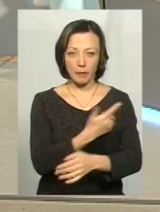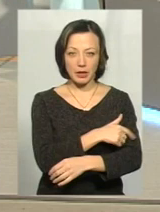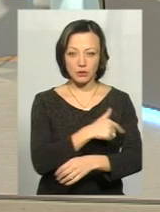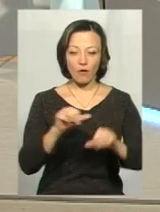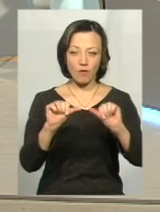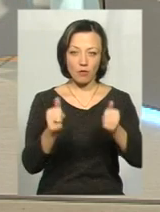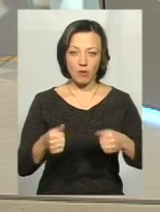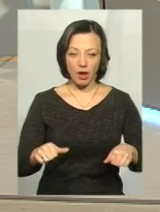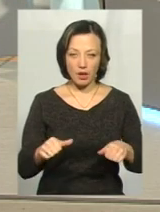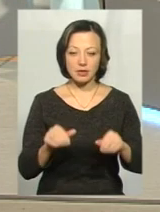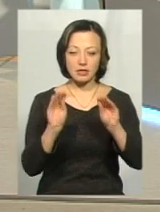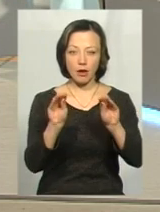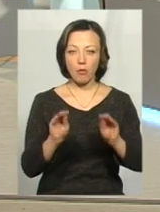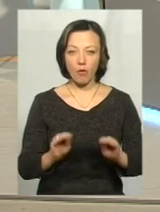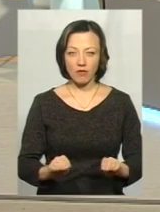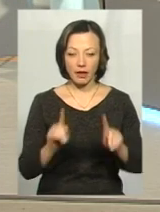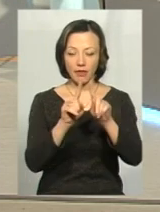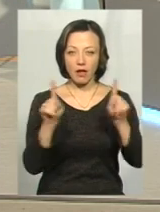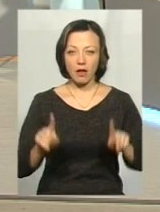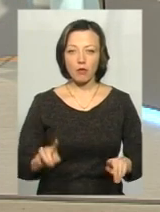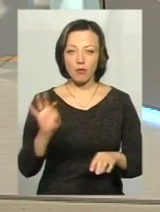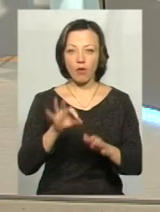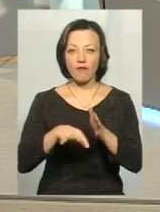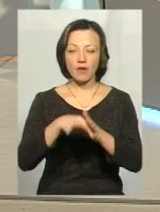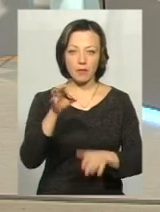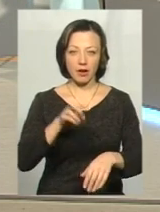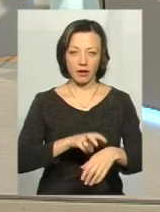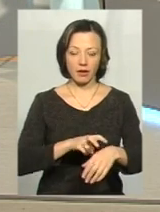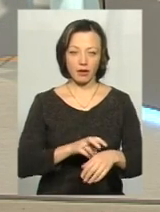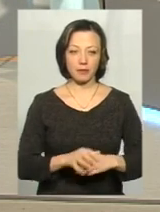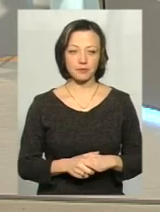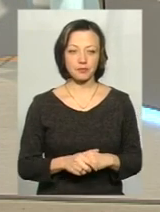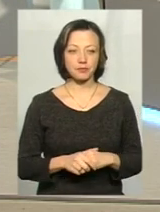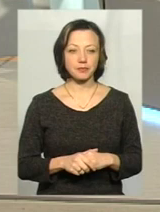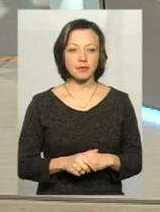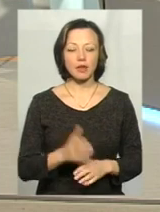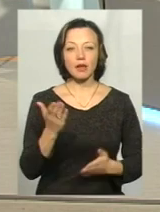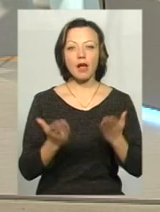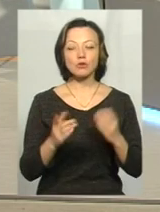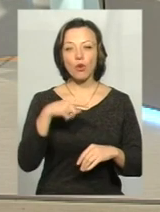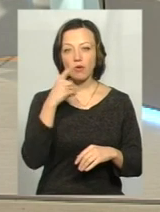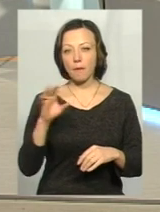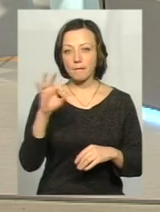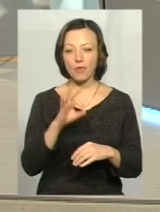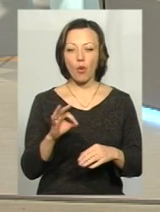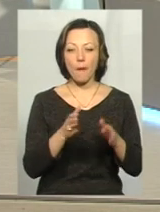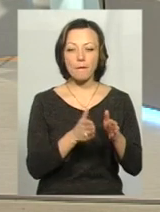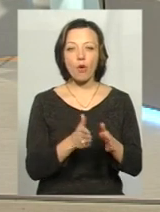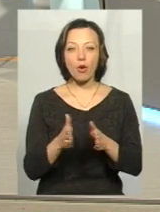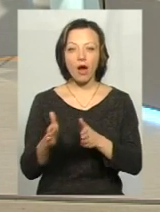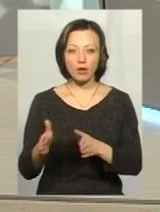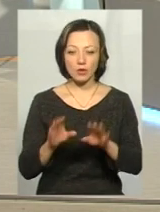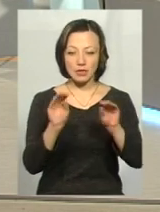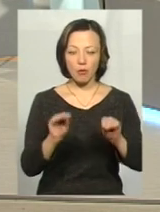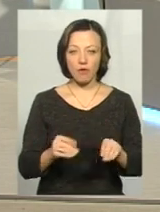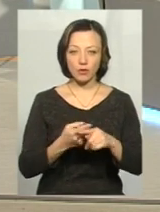оформляється шляхом заповнення декларації про вибір даного лікаря. Якщо говорити про порядок заповнення даної